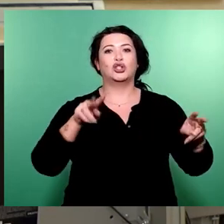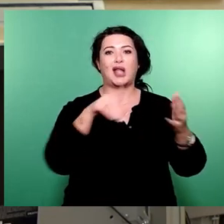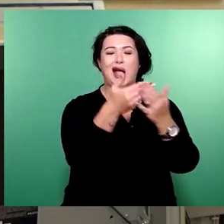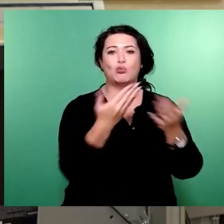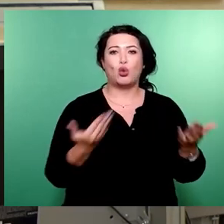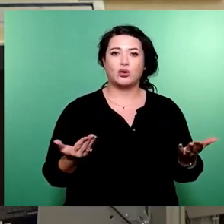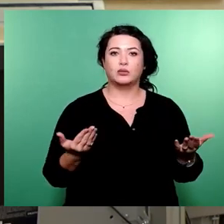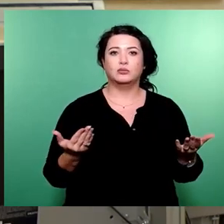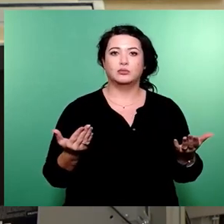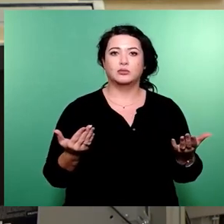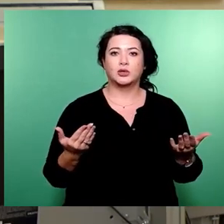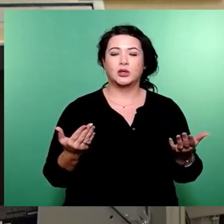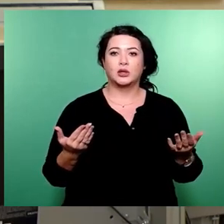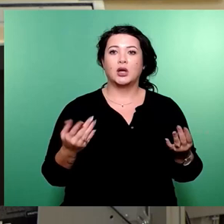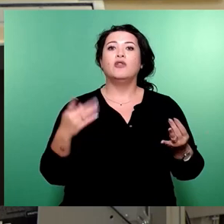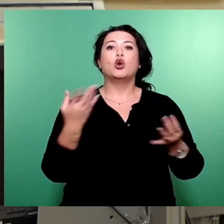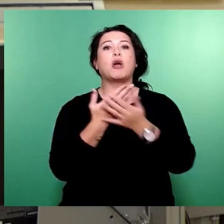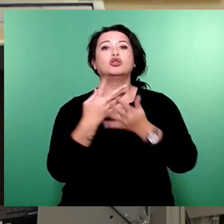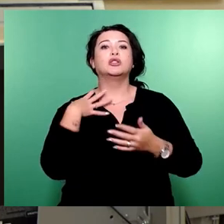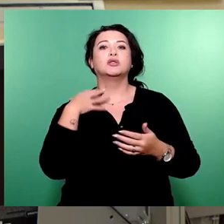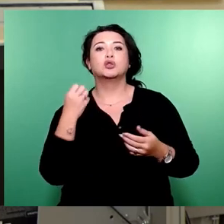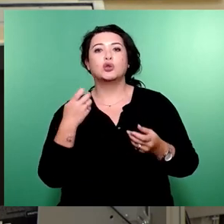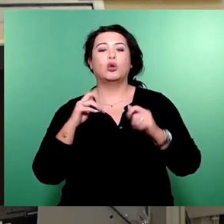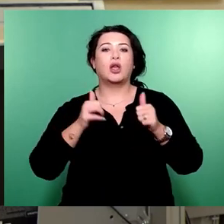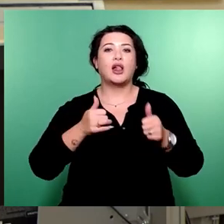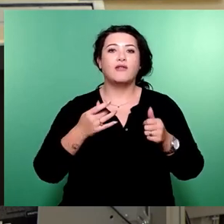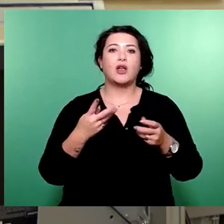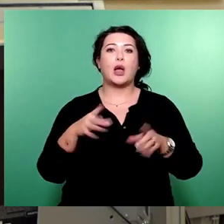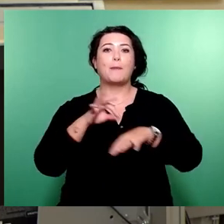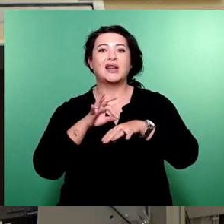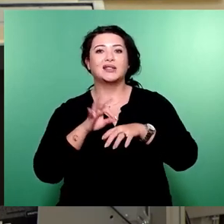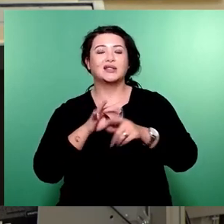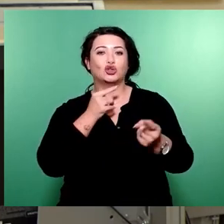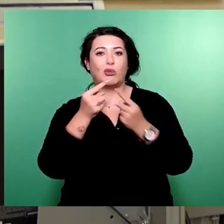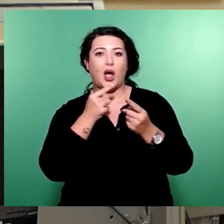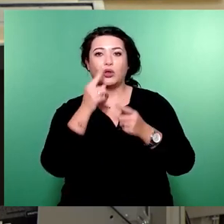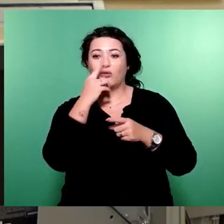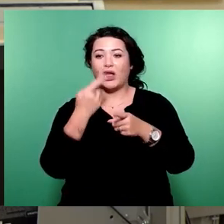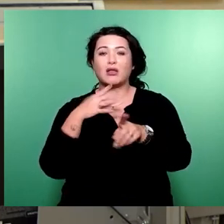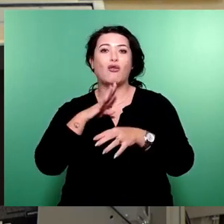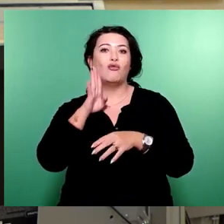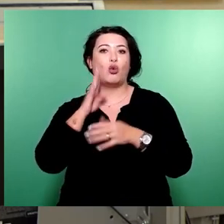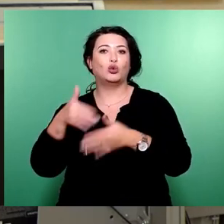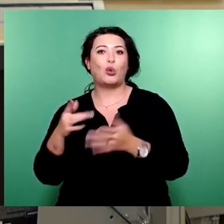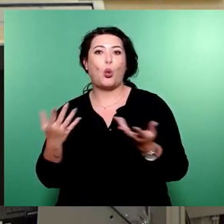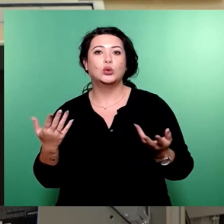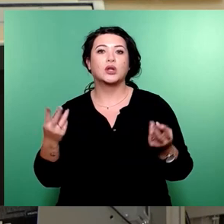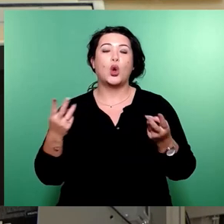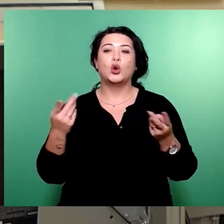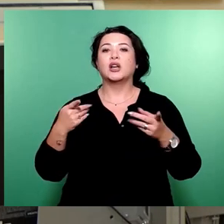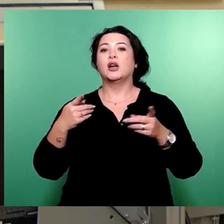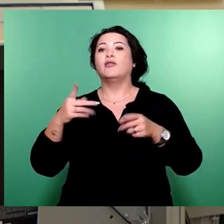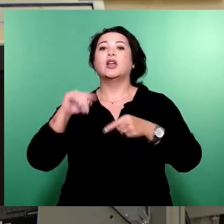genannt, welche aus der Suchthilfe, medizinische Beratung von Wohnungslosen, eine wirklich umfangreiche Weiterentwicklung